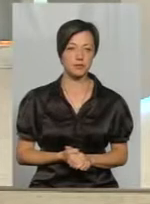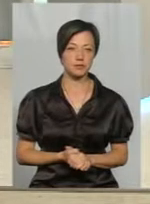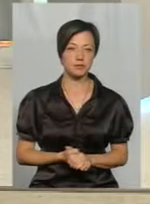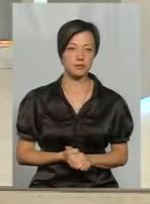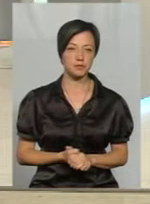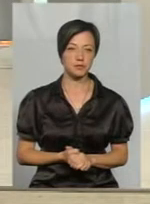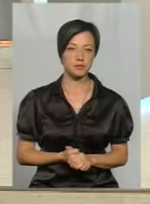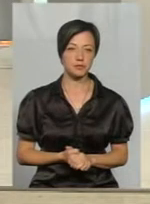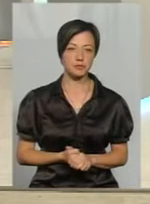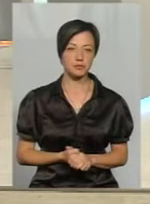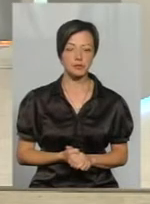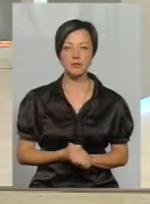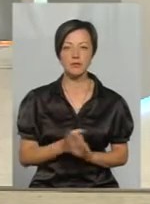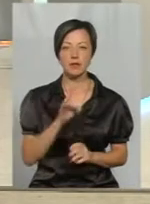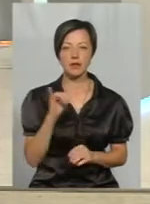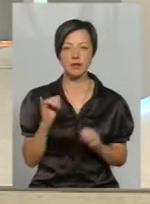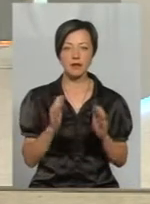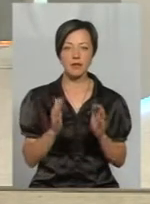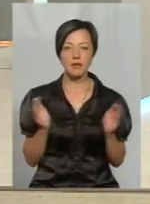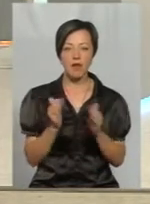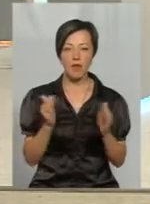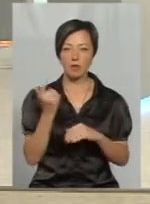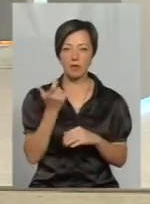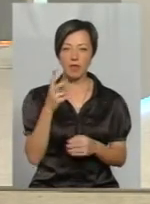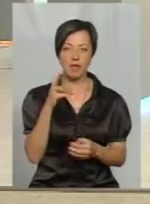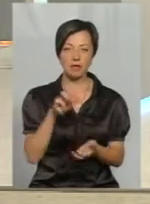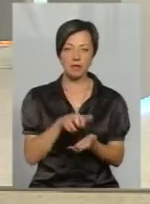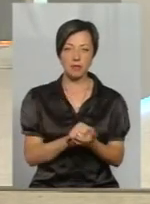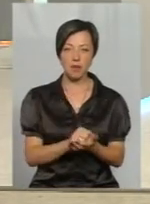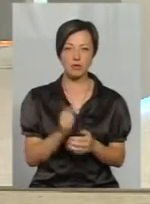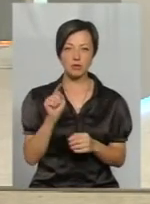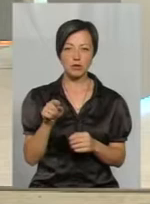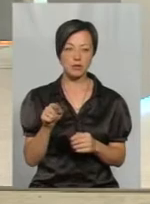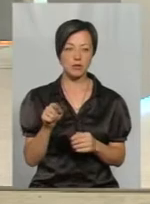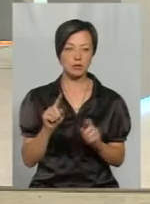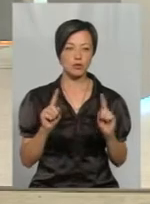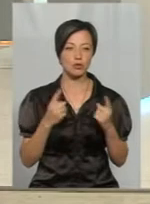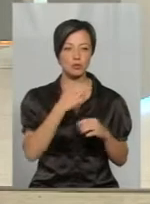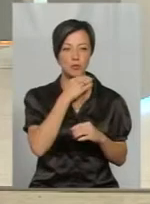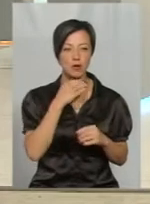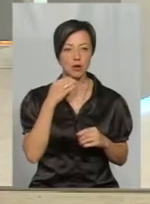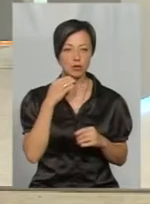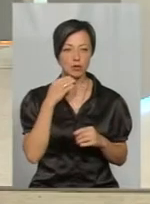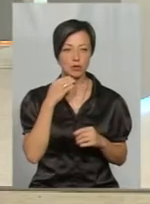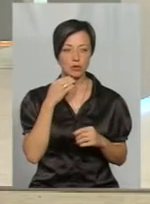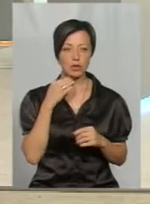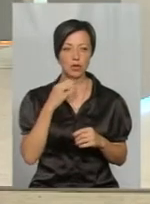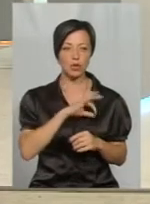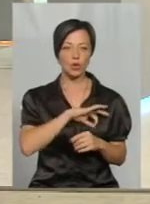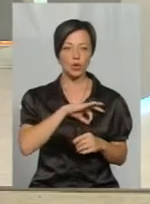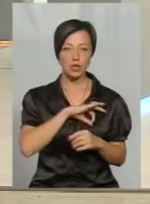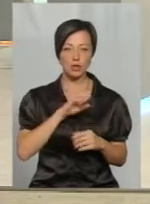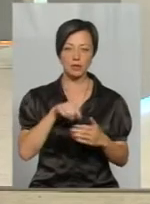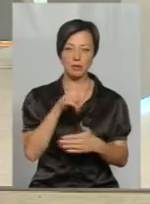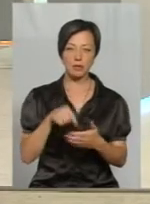Ні, невеличке господарство не займається, тому що там дуже багато юридичних